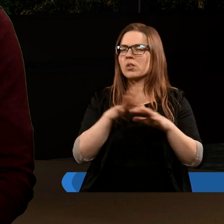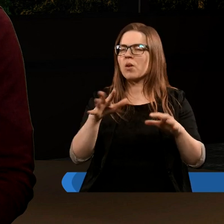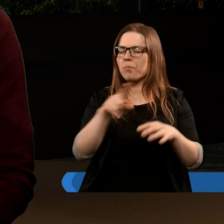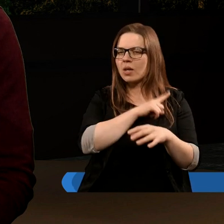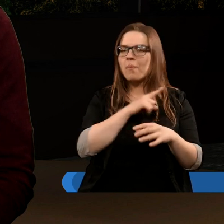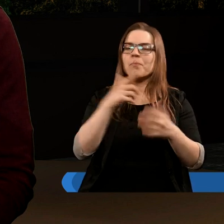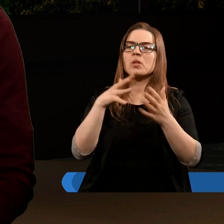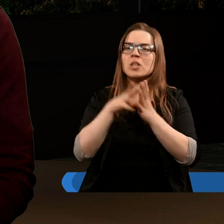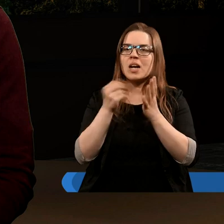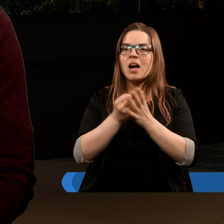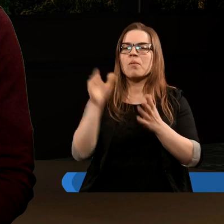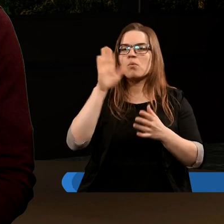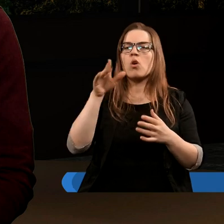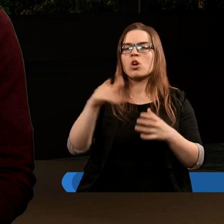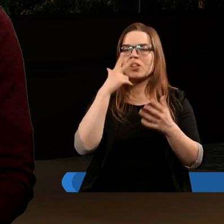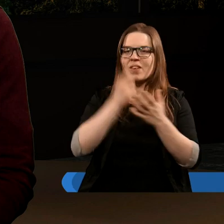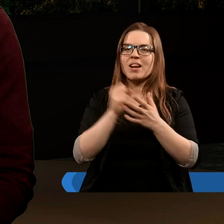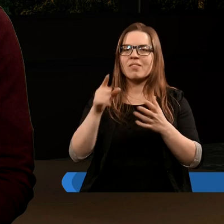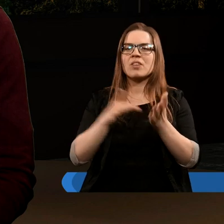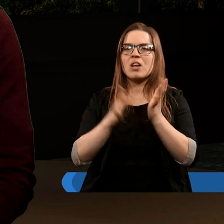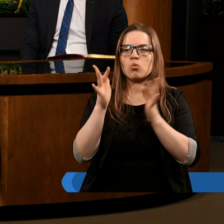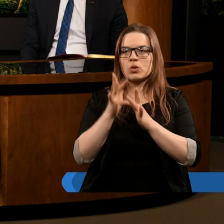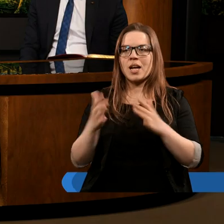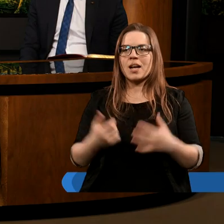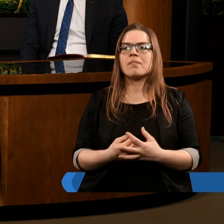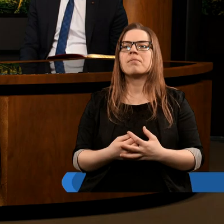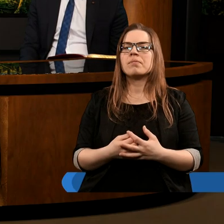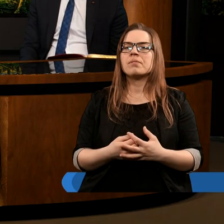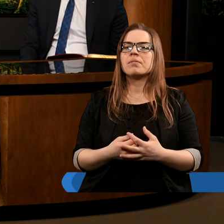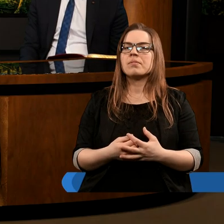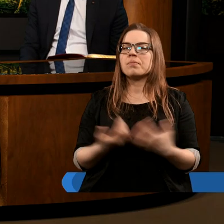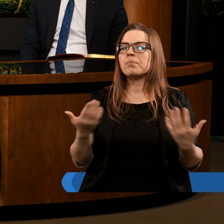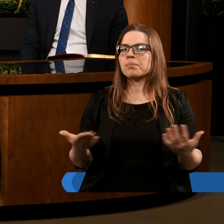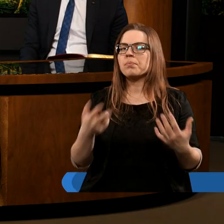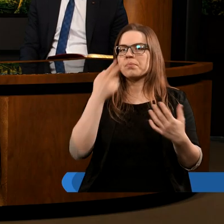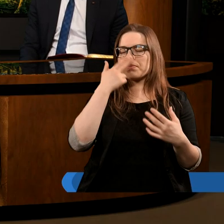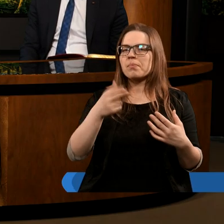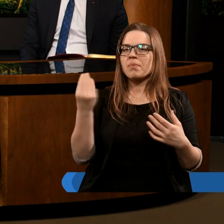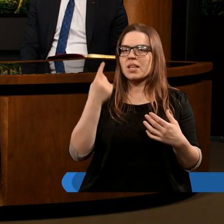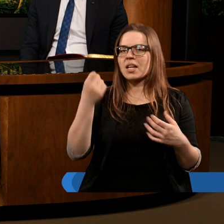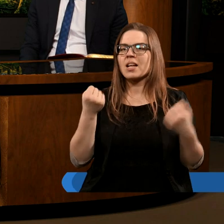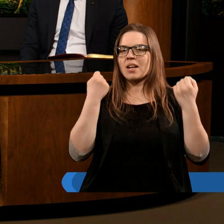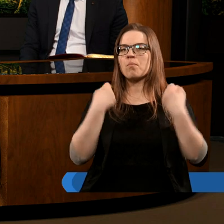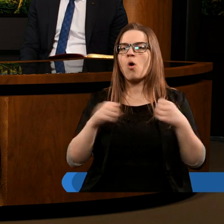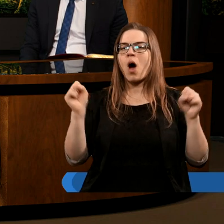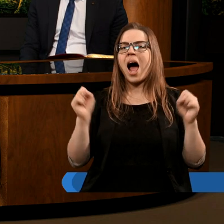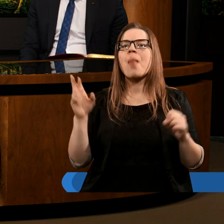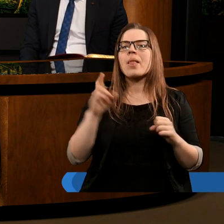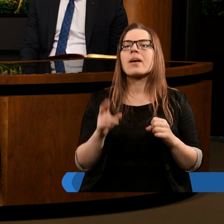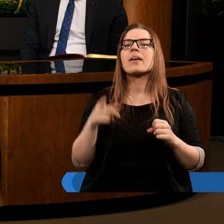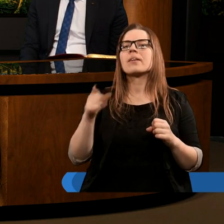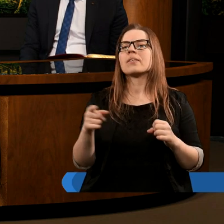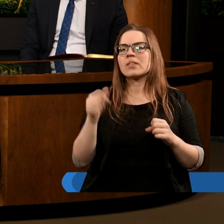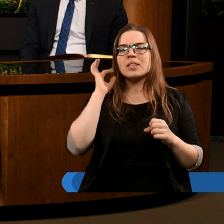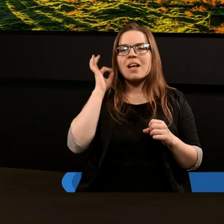przykazań bożych i trwa przy świadectwie o Jezusie. Więc pojawia się nam tutaj jeszcze jeden bohater, reszta